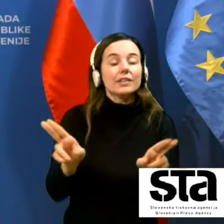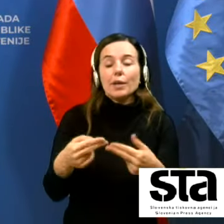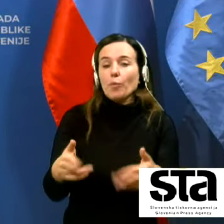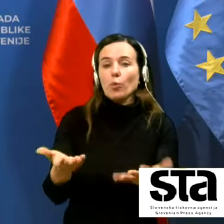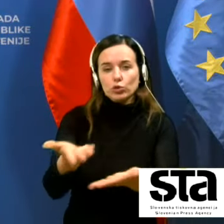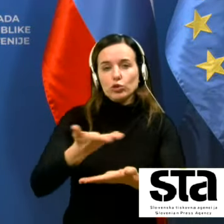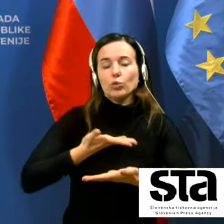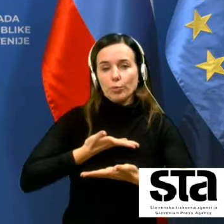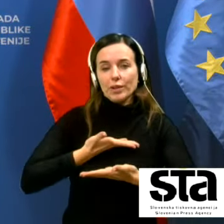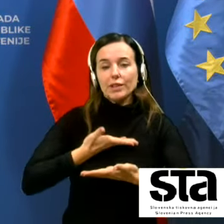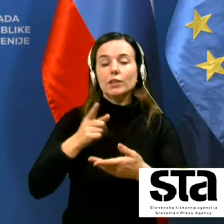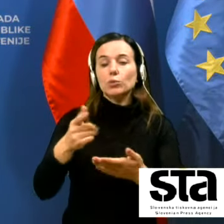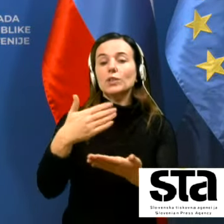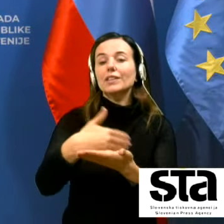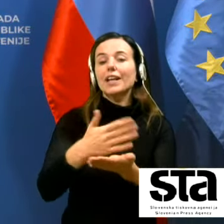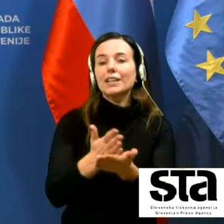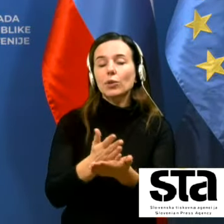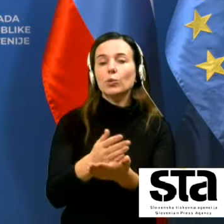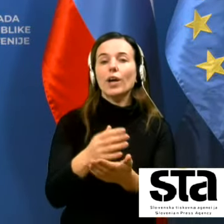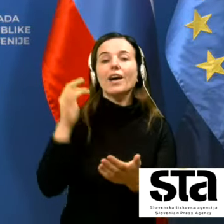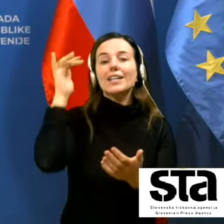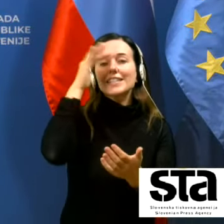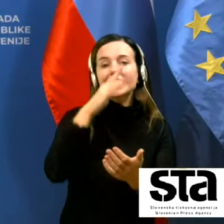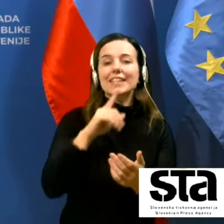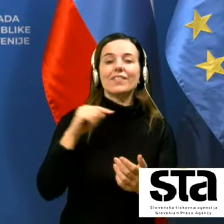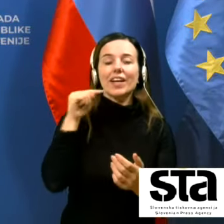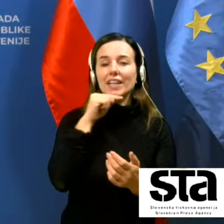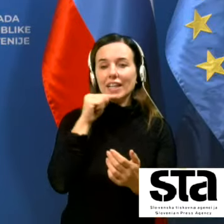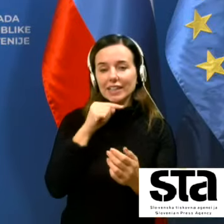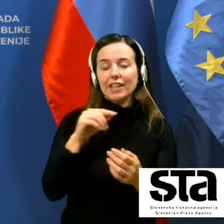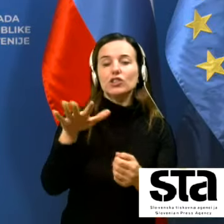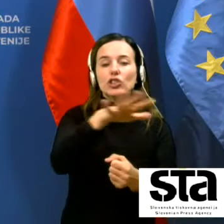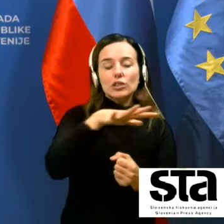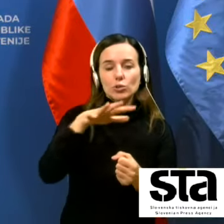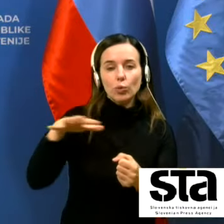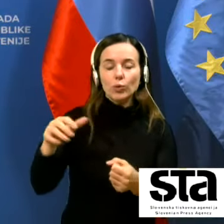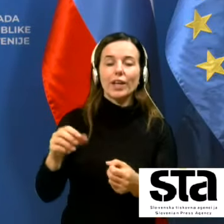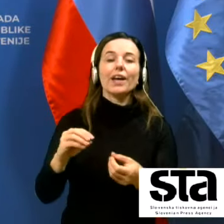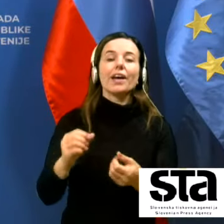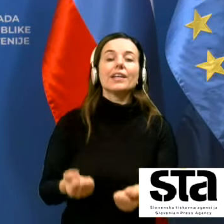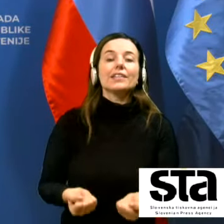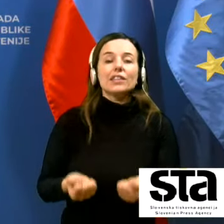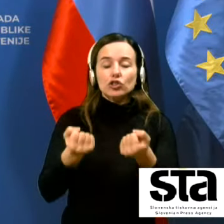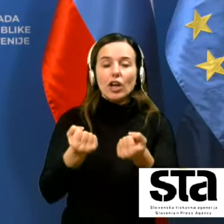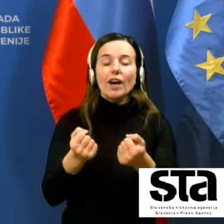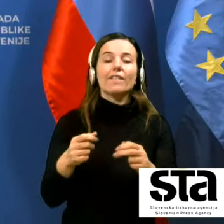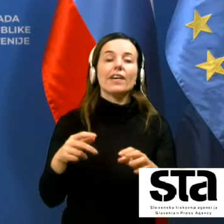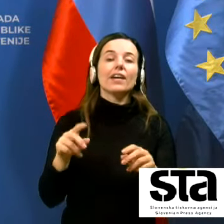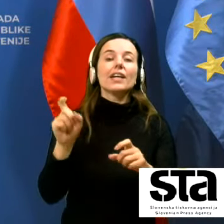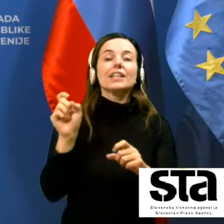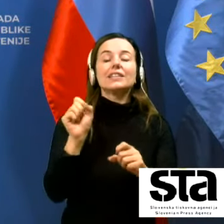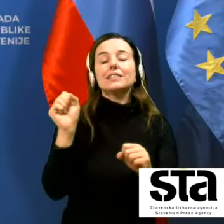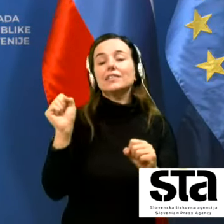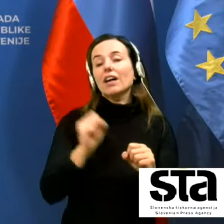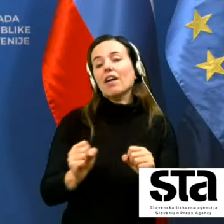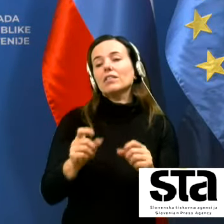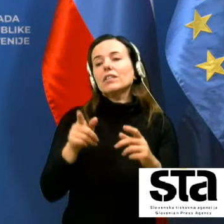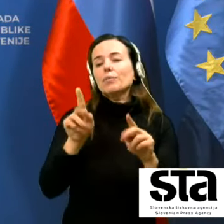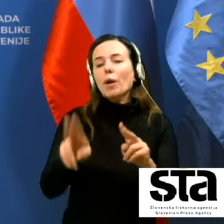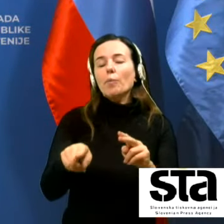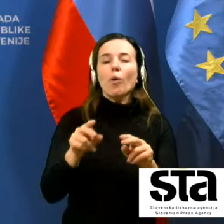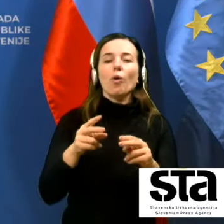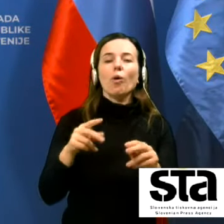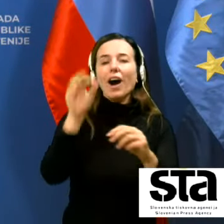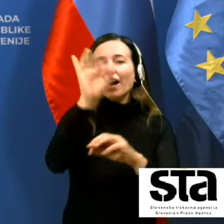zato tudi delitve na sive nardeče cone in težave pri tem zaradi arhitekturnih uvir tako da